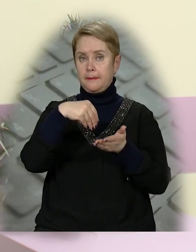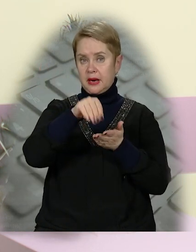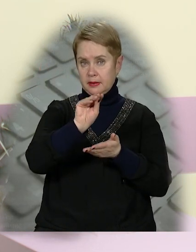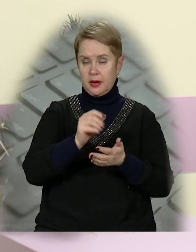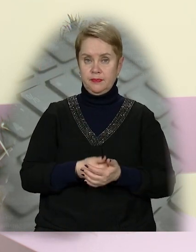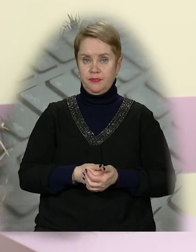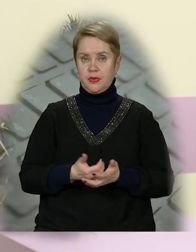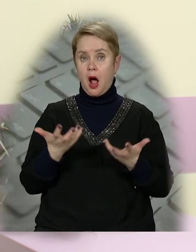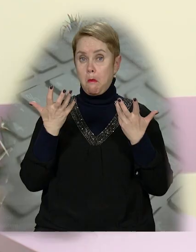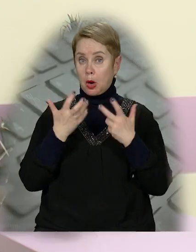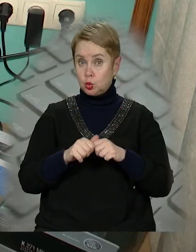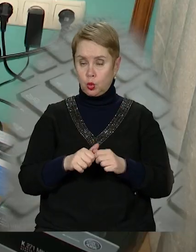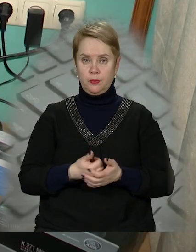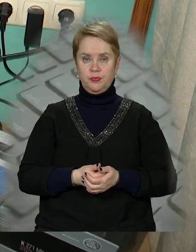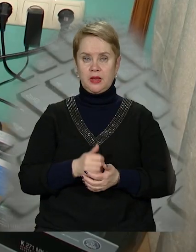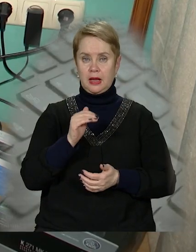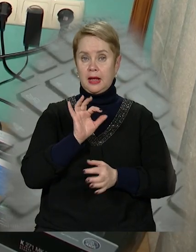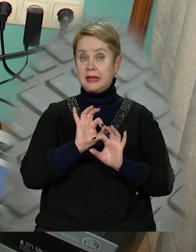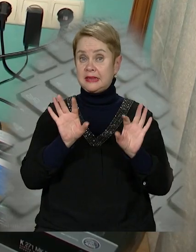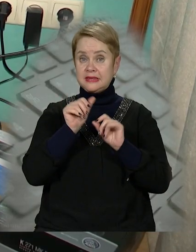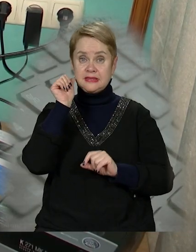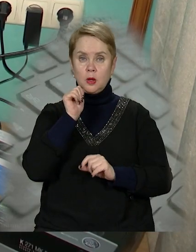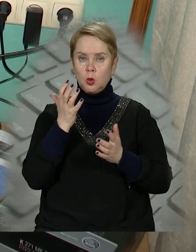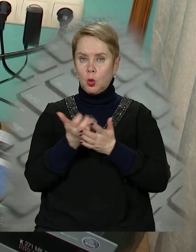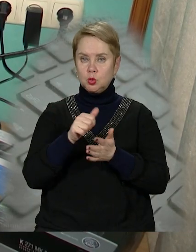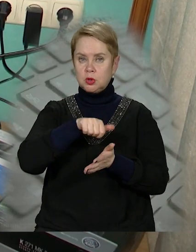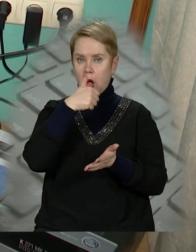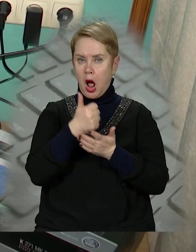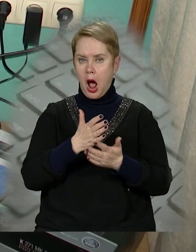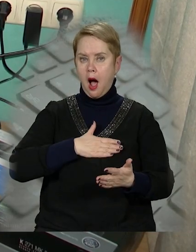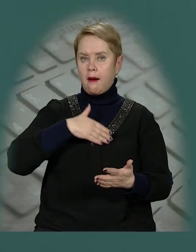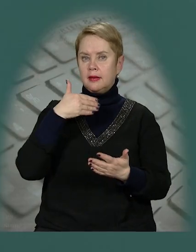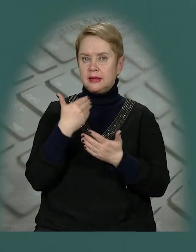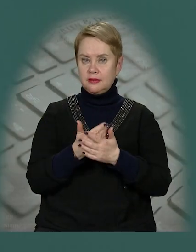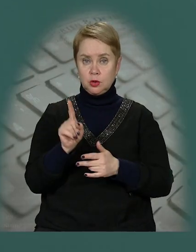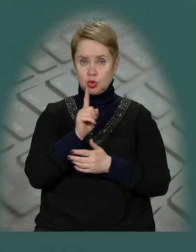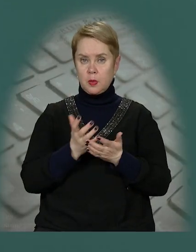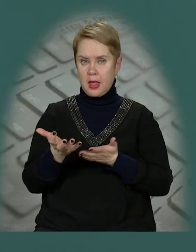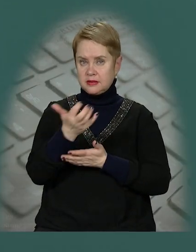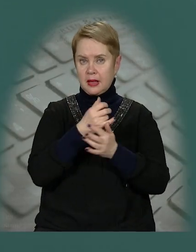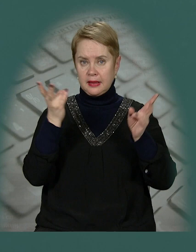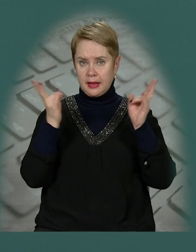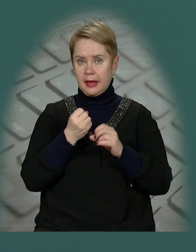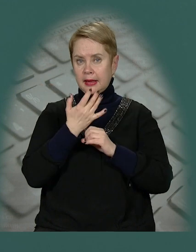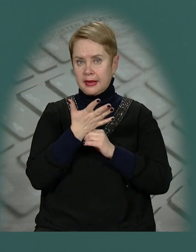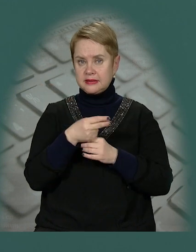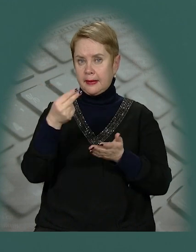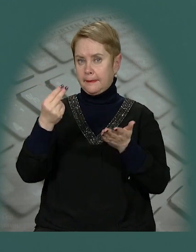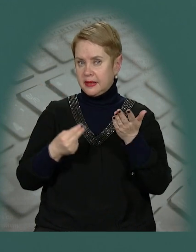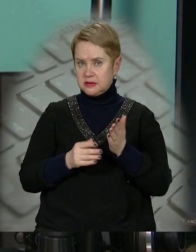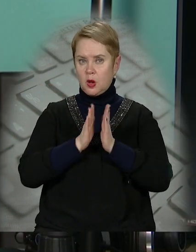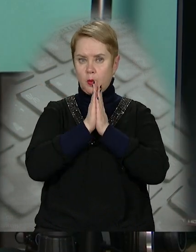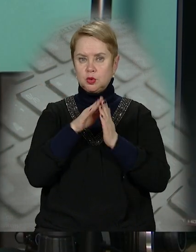придбали апаратуру. Діляться секретам успіху головне – активність. Аби назбирати необхідну кількість